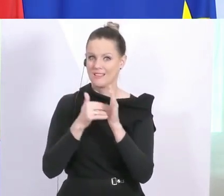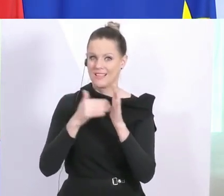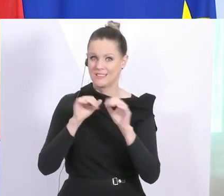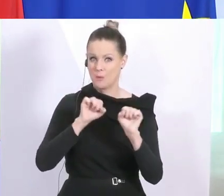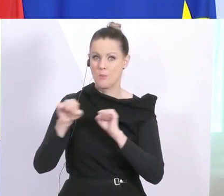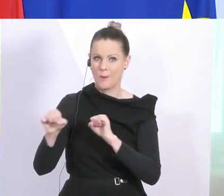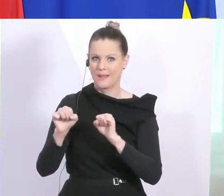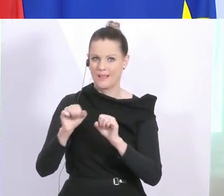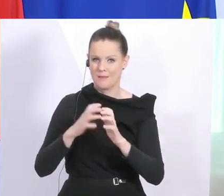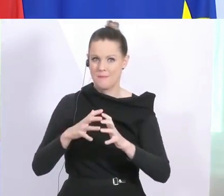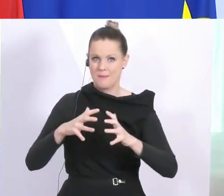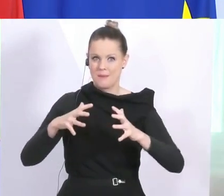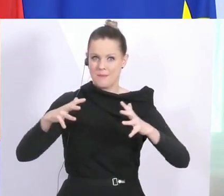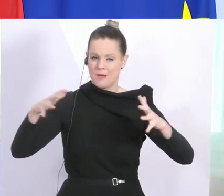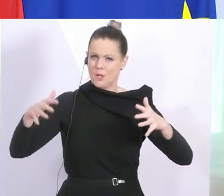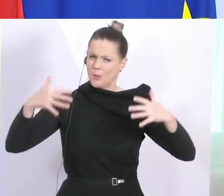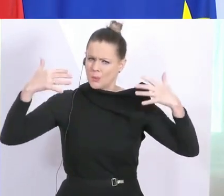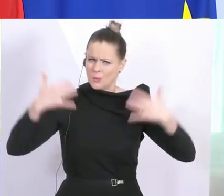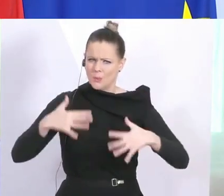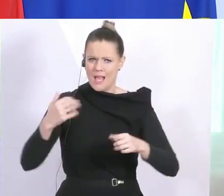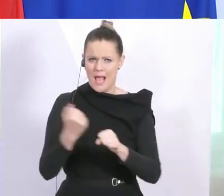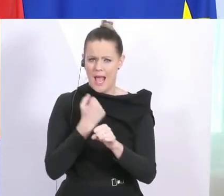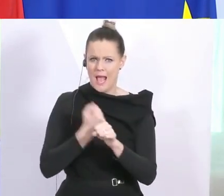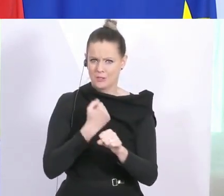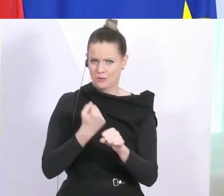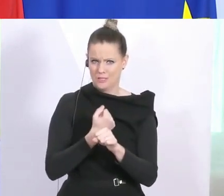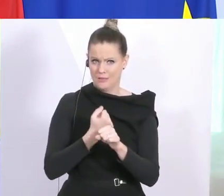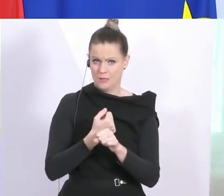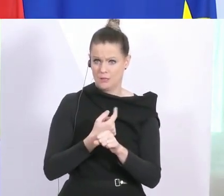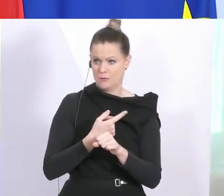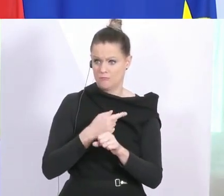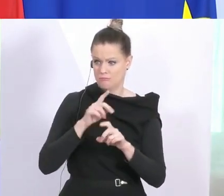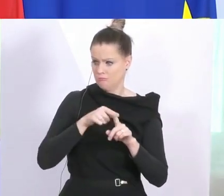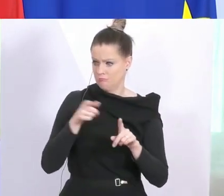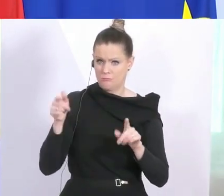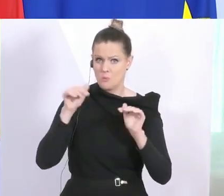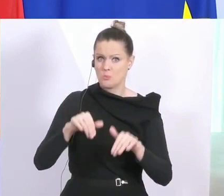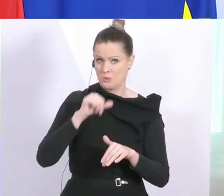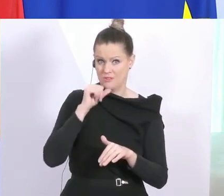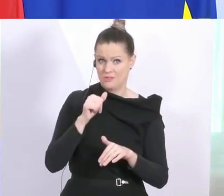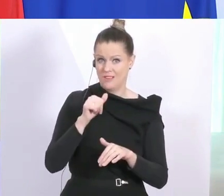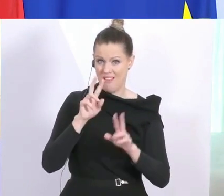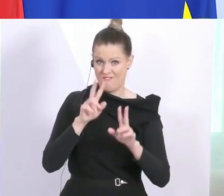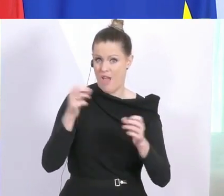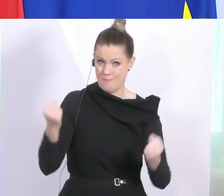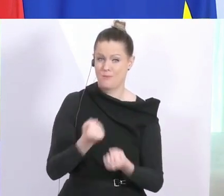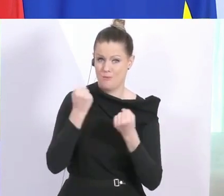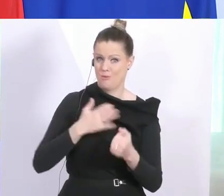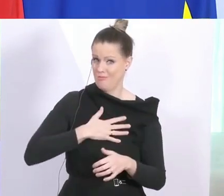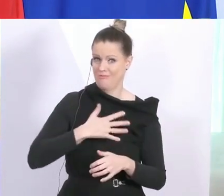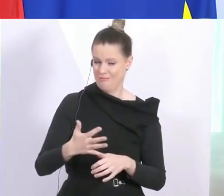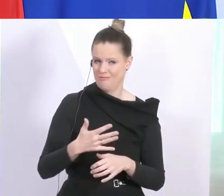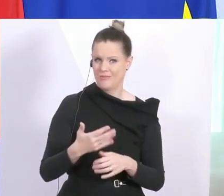steigern. Das ist eine enorme Anstrengung von vielen, die das nicht tun müssten. Und daher ein großes Danke von mir an